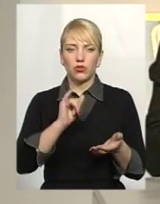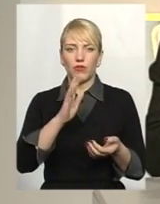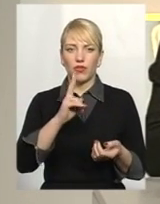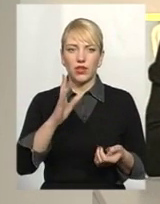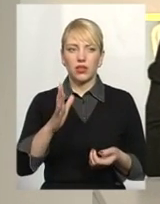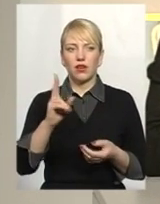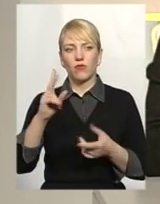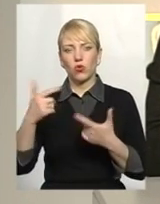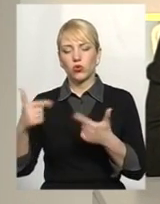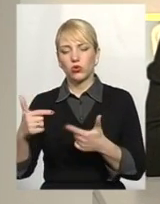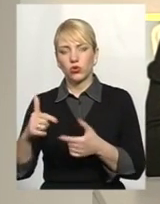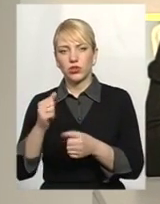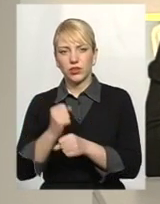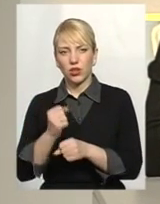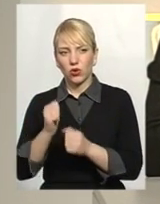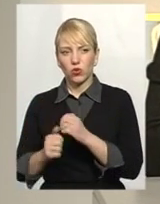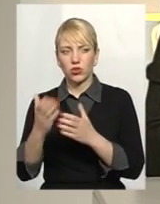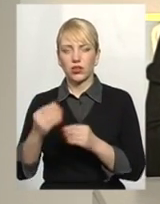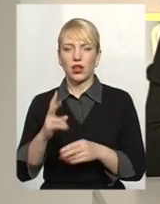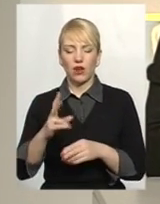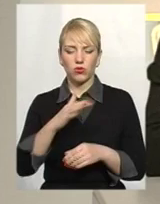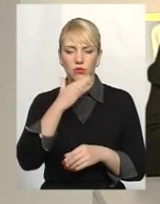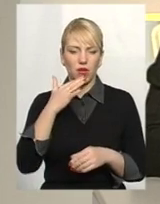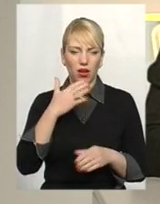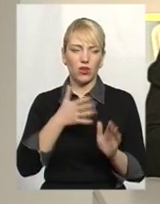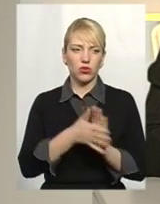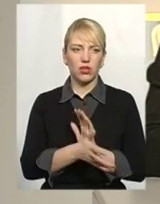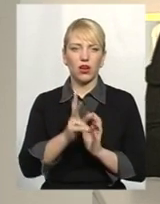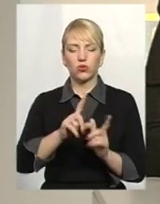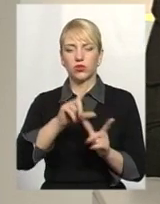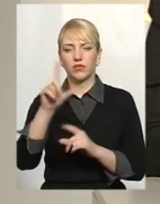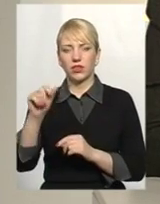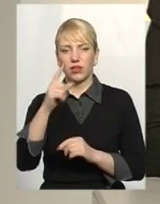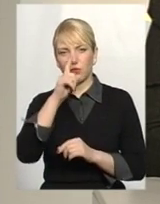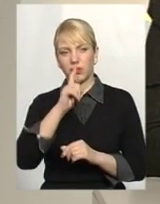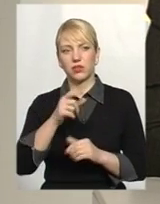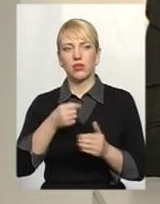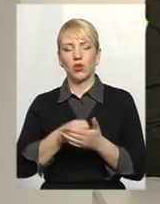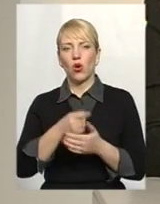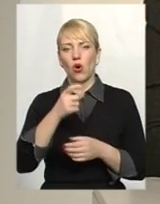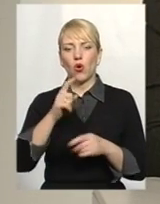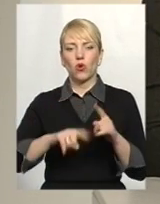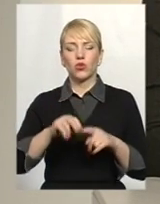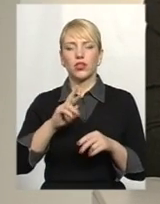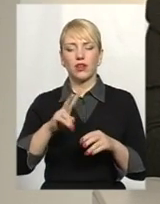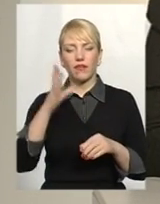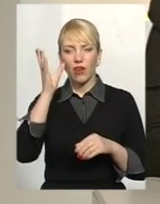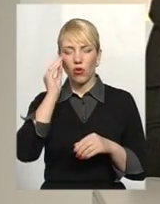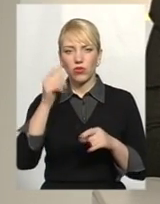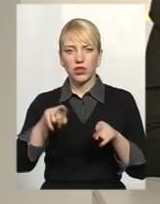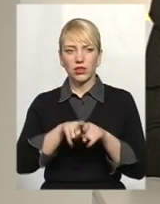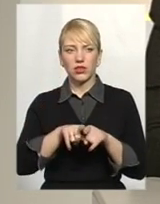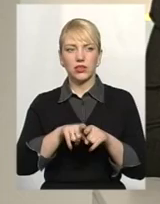когось гості великі, в когось вообще нелімітовані витрати, а хтось виїхав на місяць до родичів. От як враховуються такі